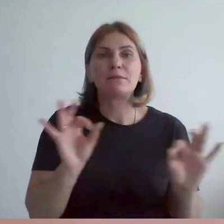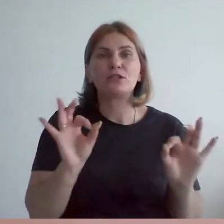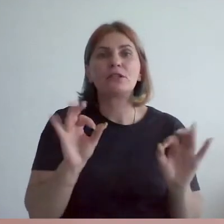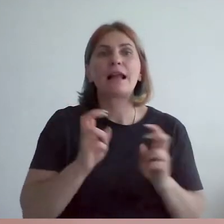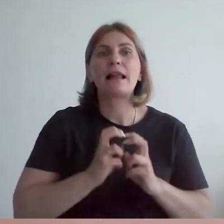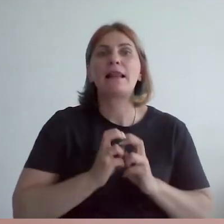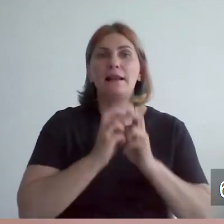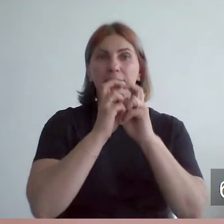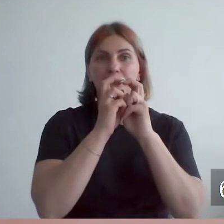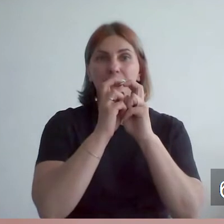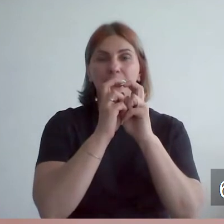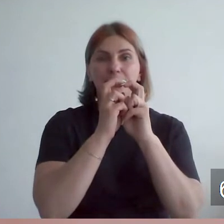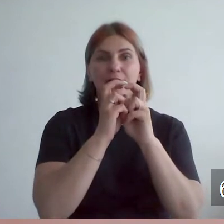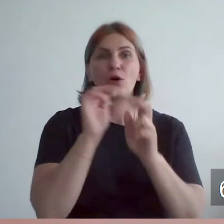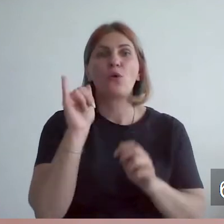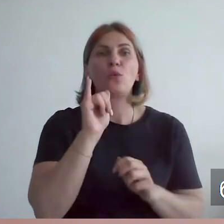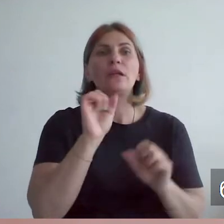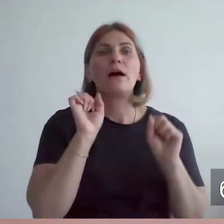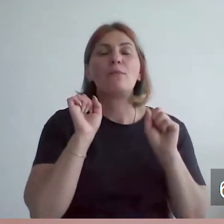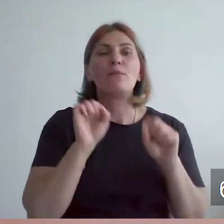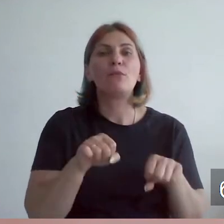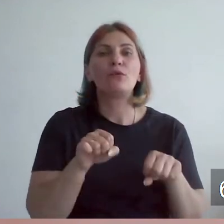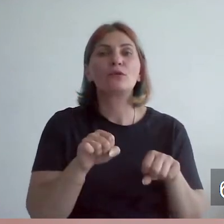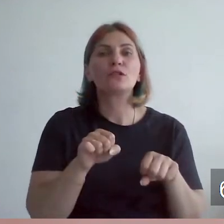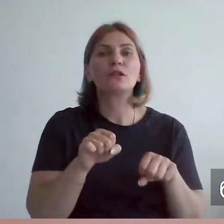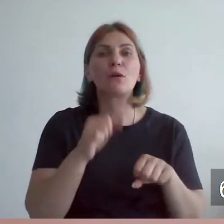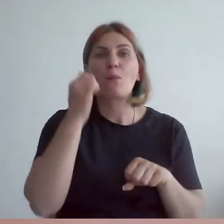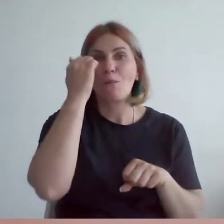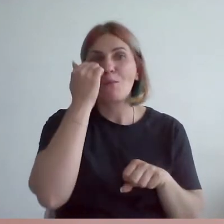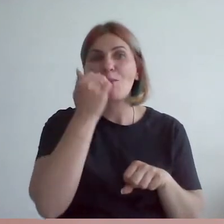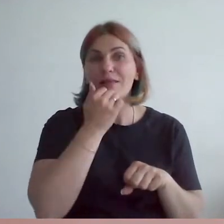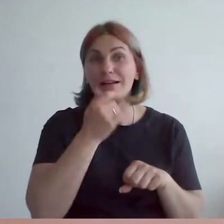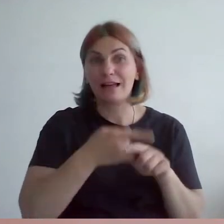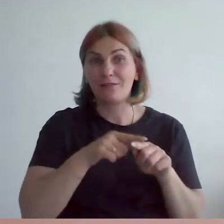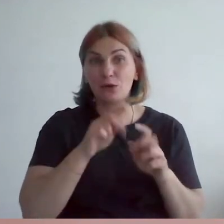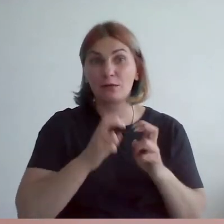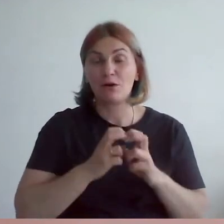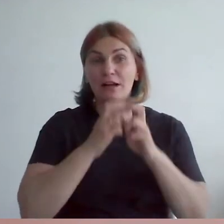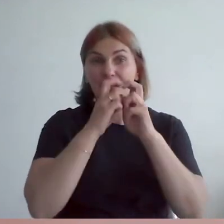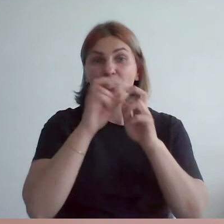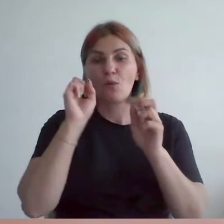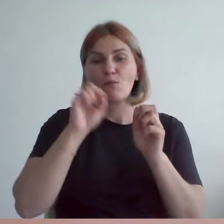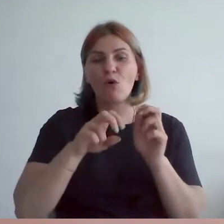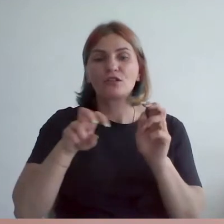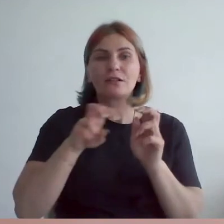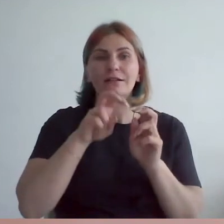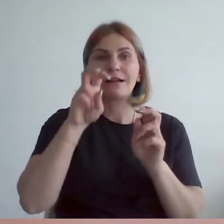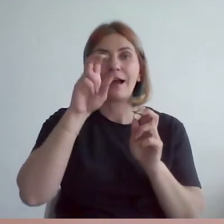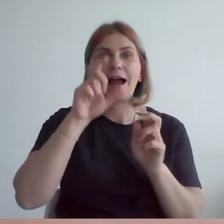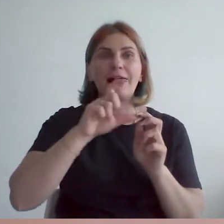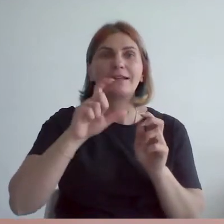замечательный лифт, благодаря которому можно перемещаться между этажами нашей экспозиции.